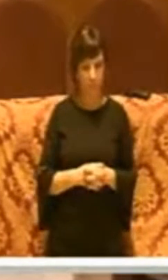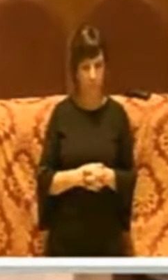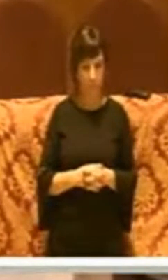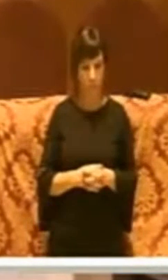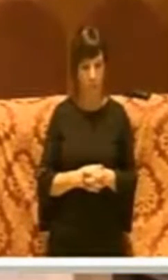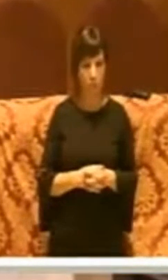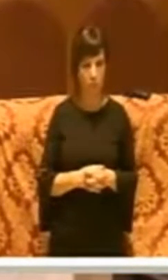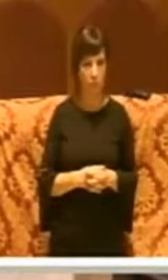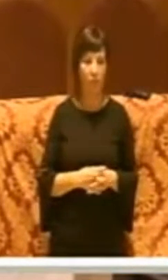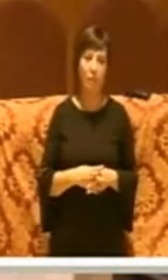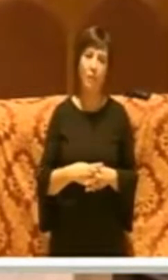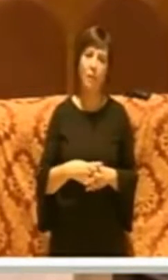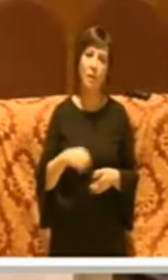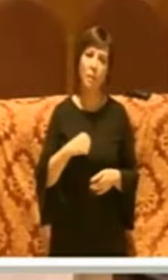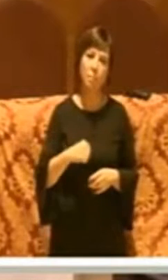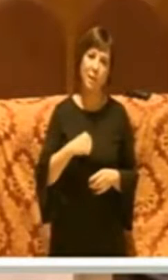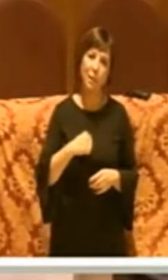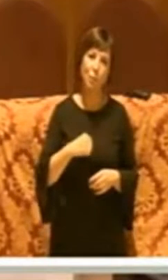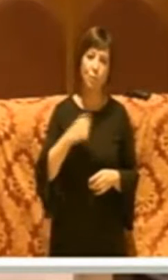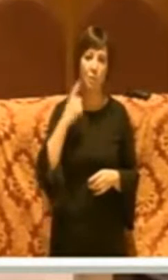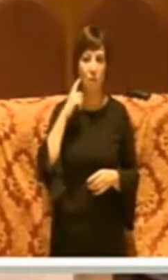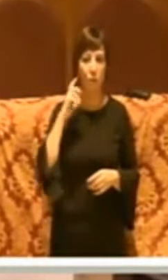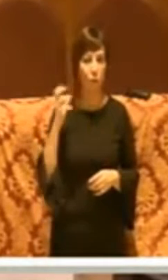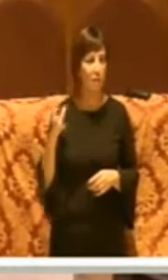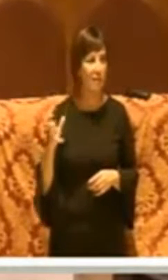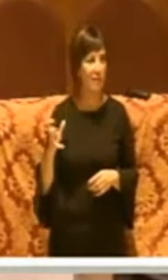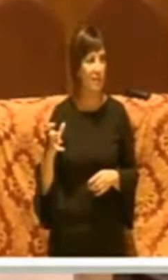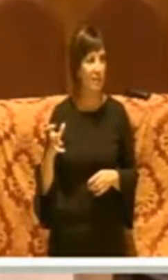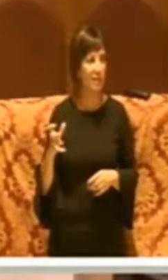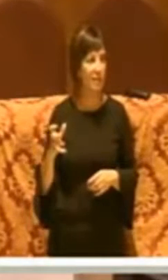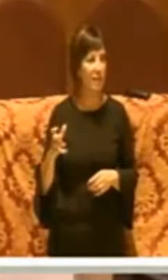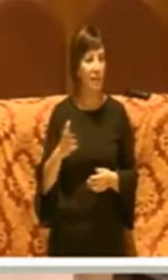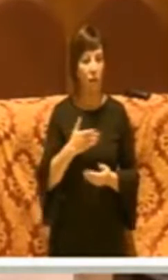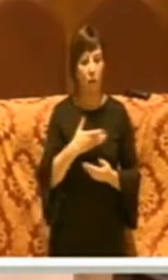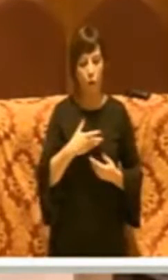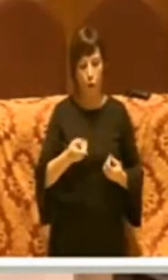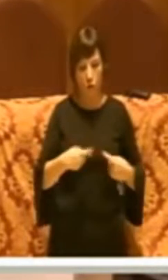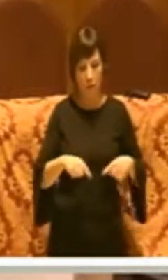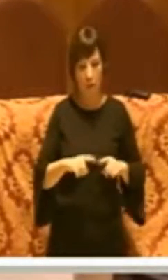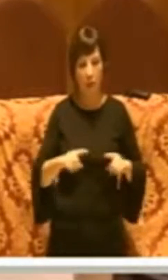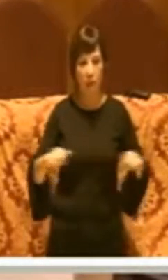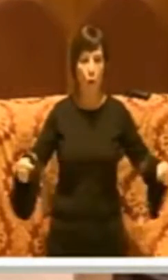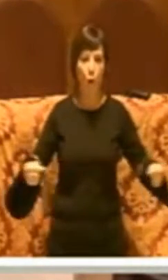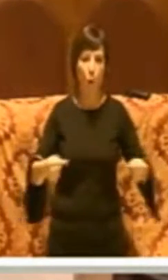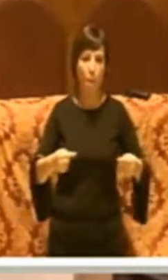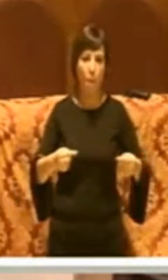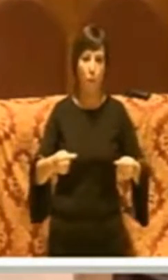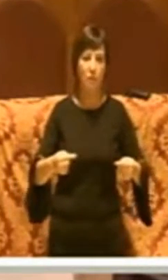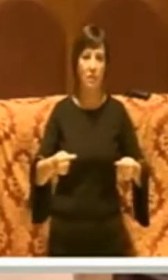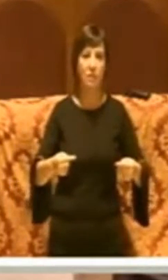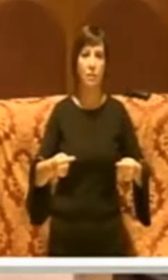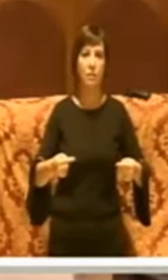battute, insomma da delle frasi che ho sentito chiaramente dai consiglieri di opposizioni